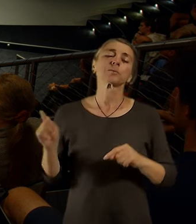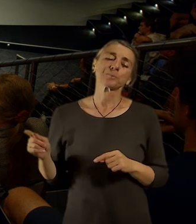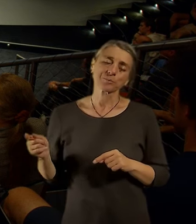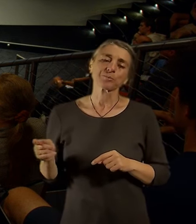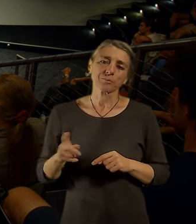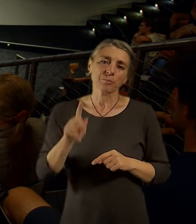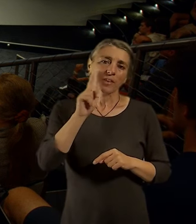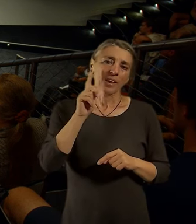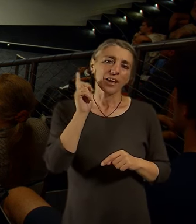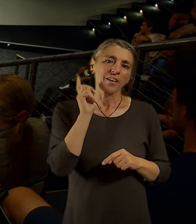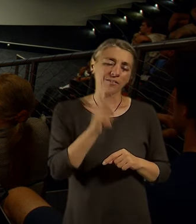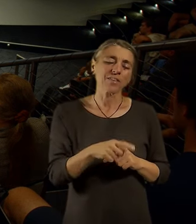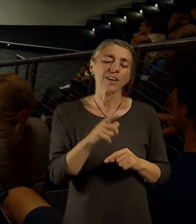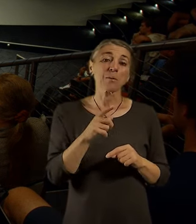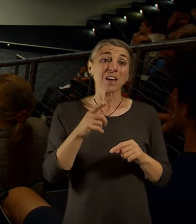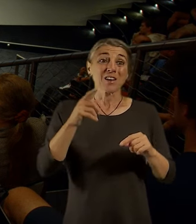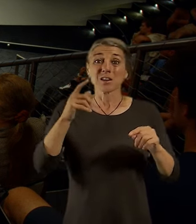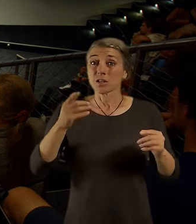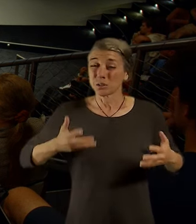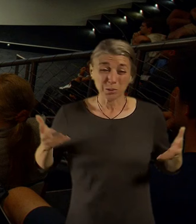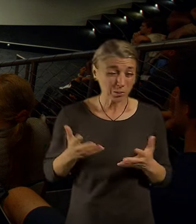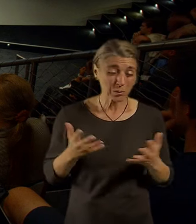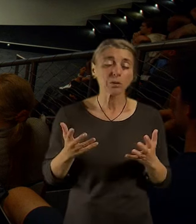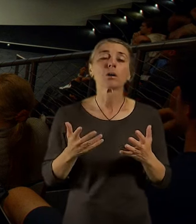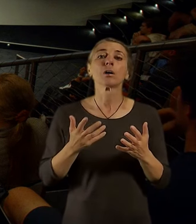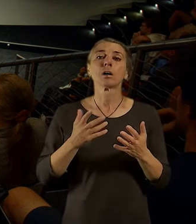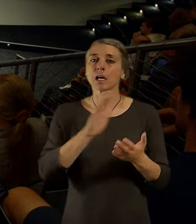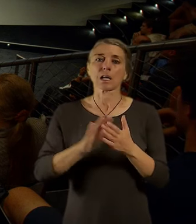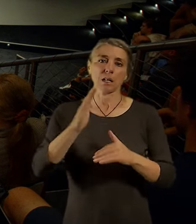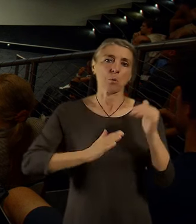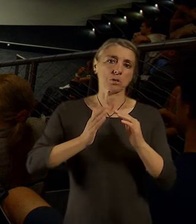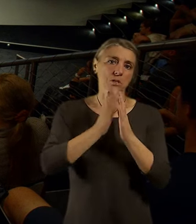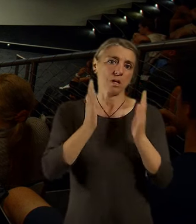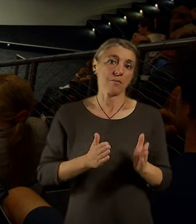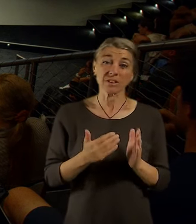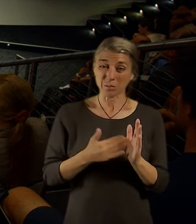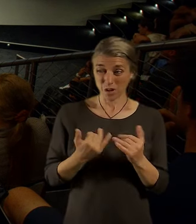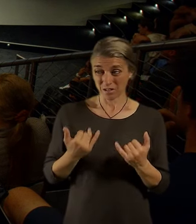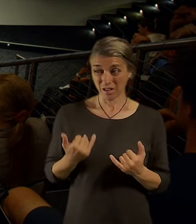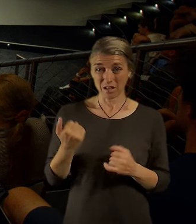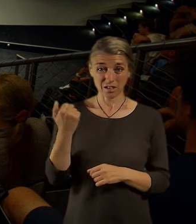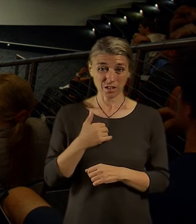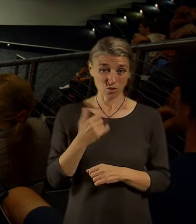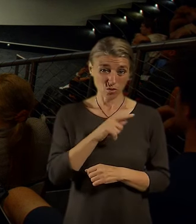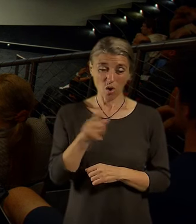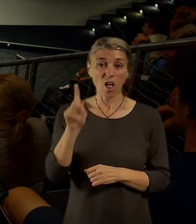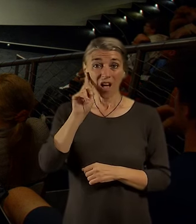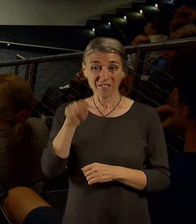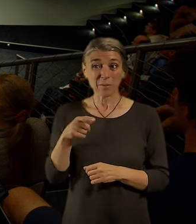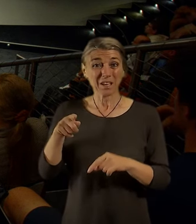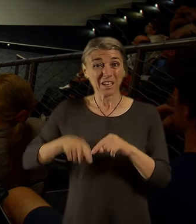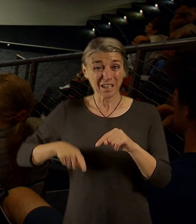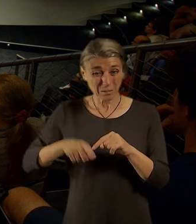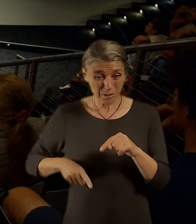koncepční. Co můžu říct, že víme, že se děje třeba už teď v těch školách, že se mění učebny odborné na ty